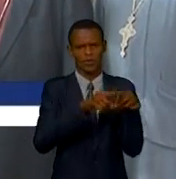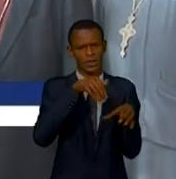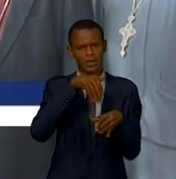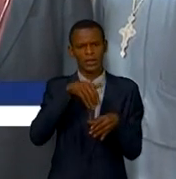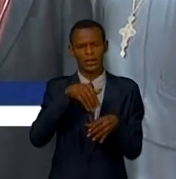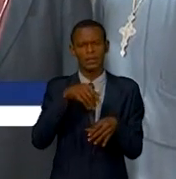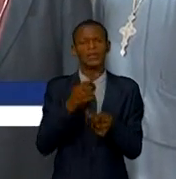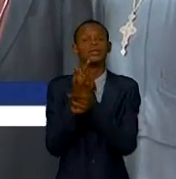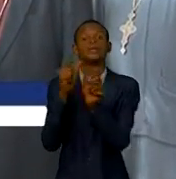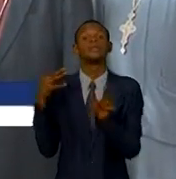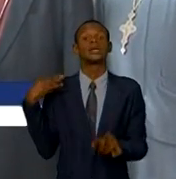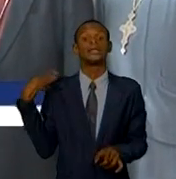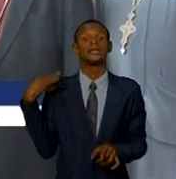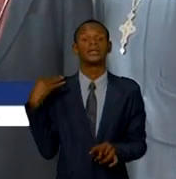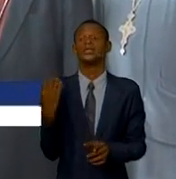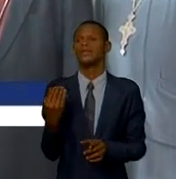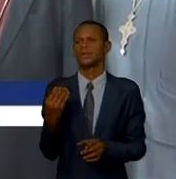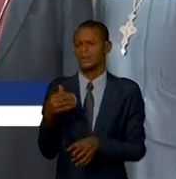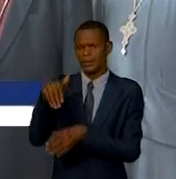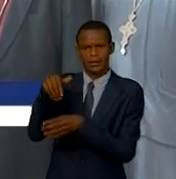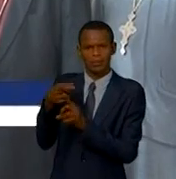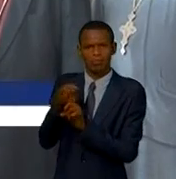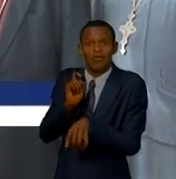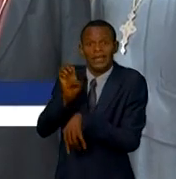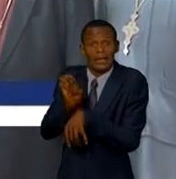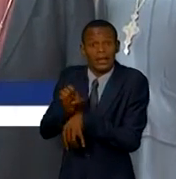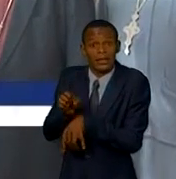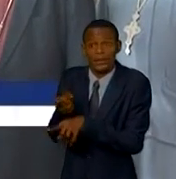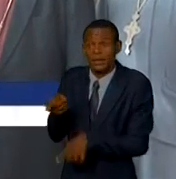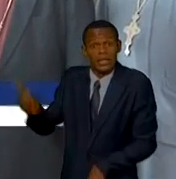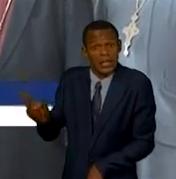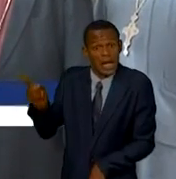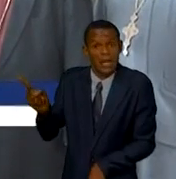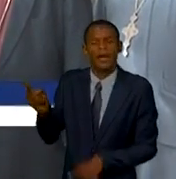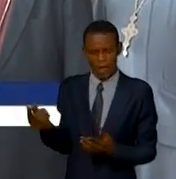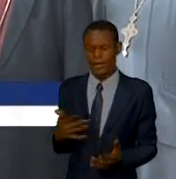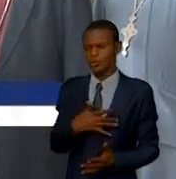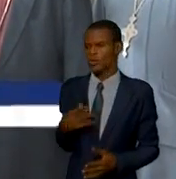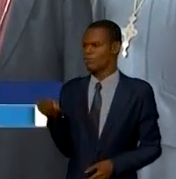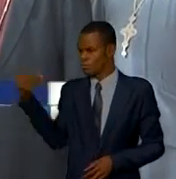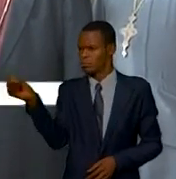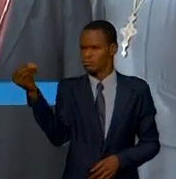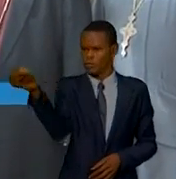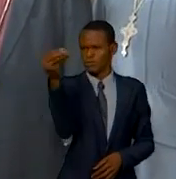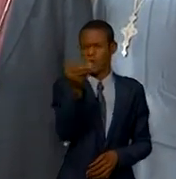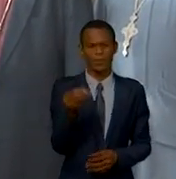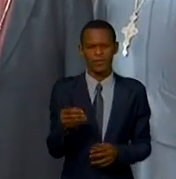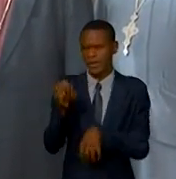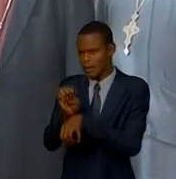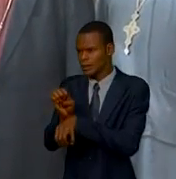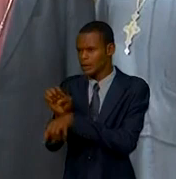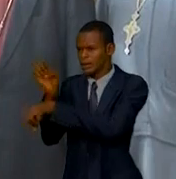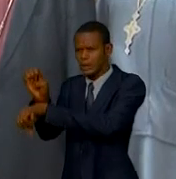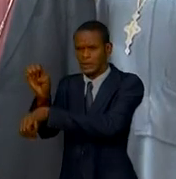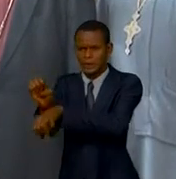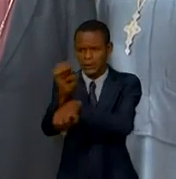candidature dans une des confessions religieuses de son choix. Donc les candidatures seront adoptées et